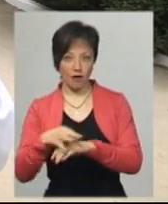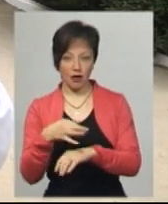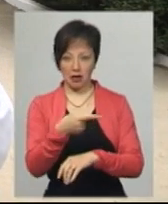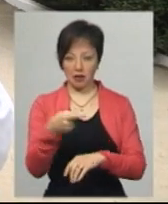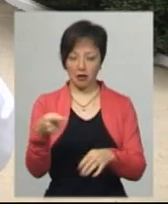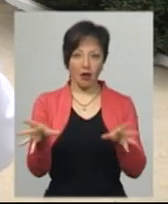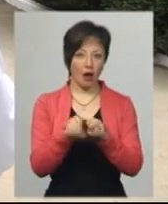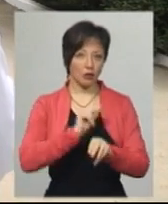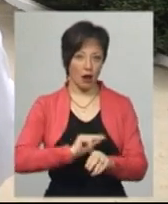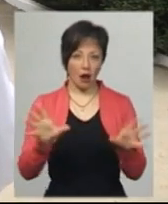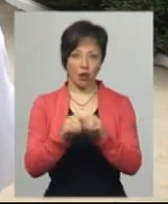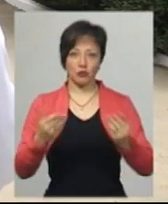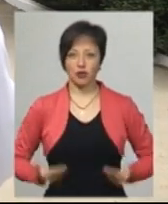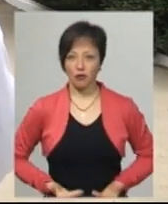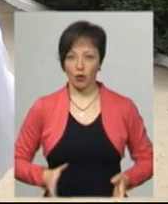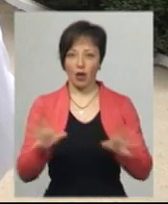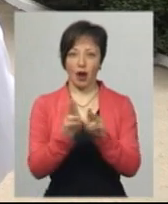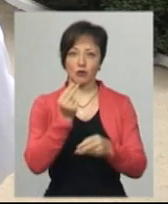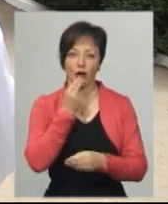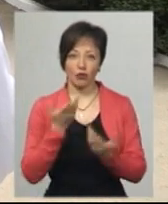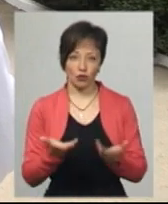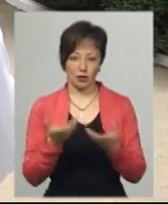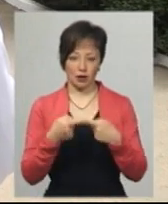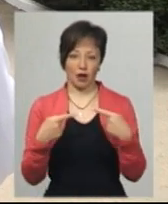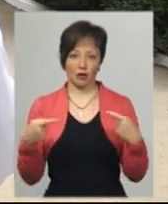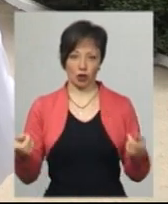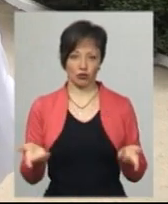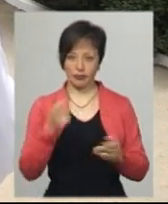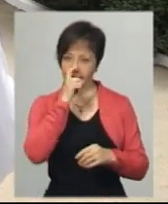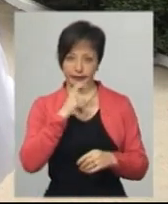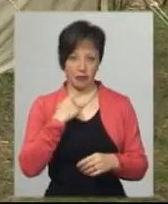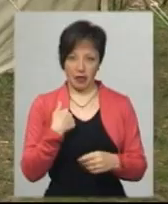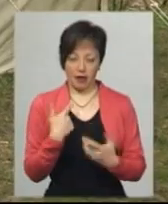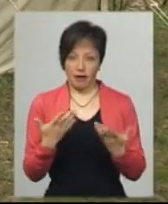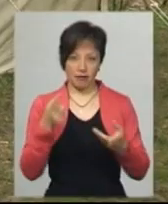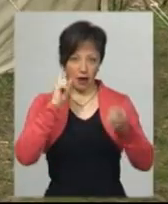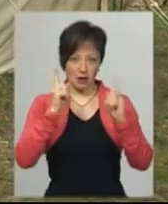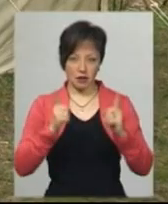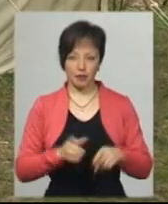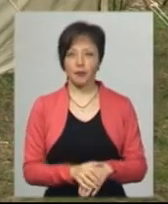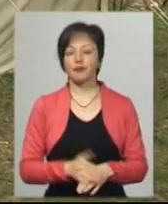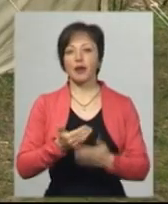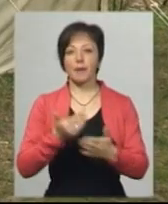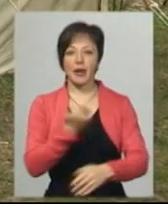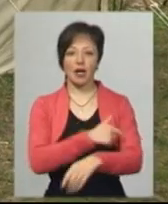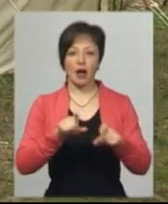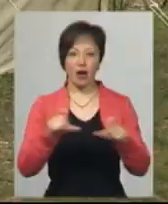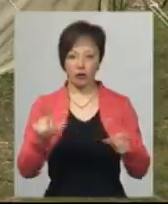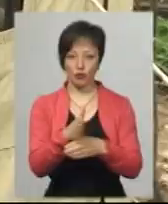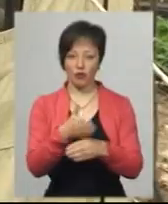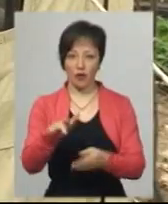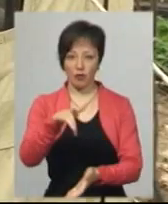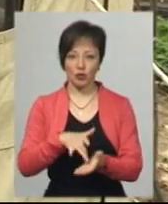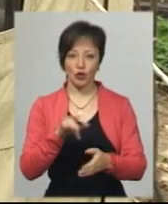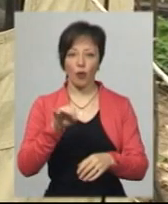Разом працюють, разом харчуються і так далі. Це мене вразило. Перед лікарною встановили сортувальний пункт, щоб